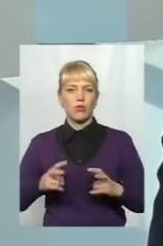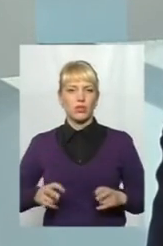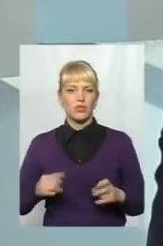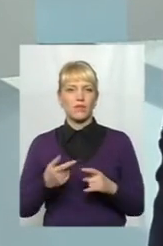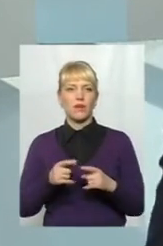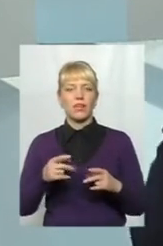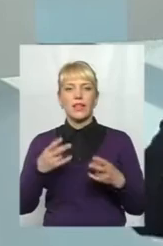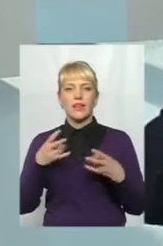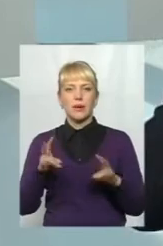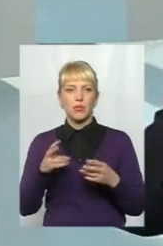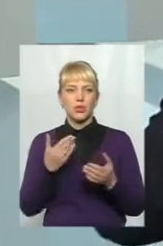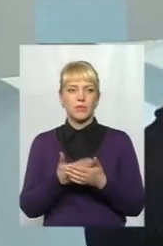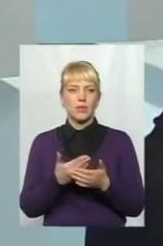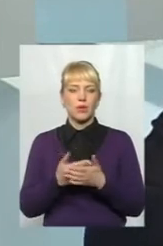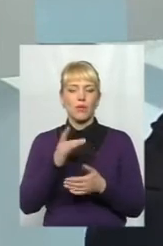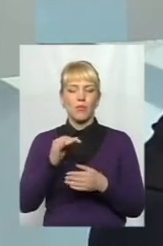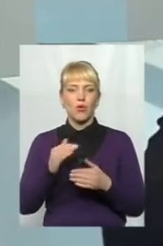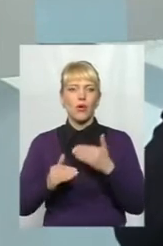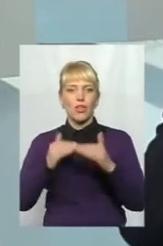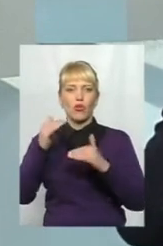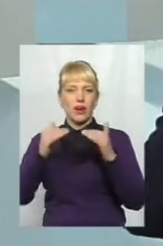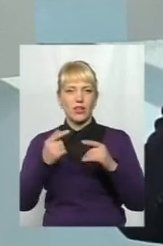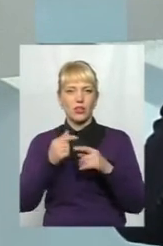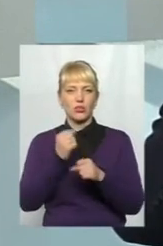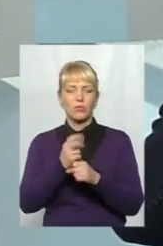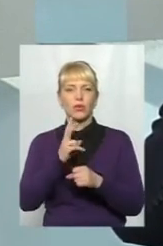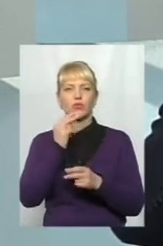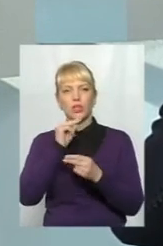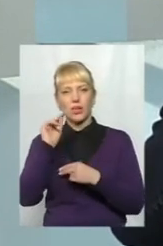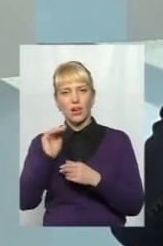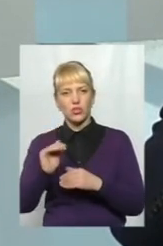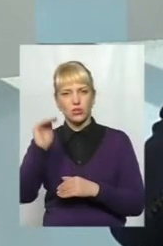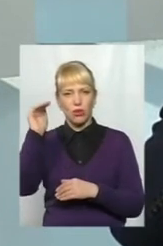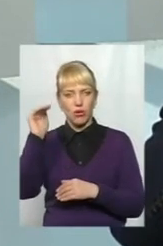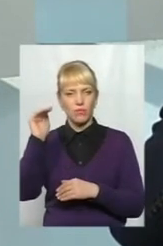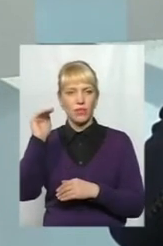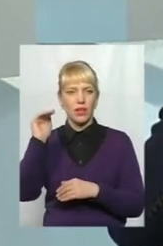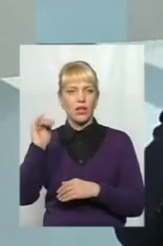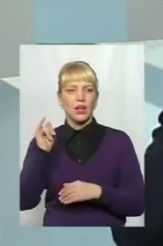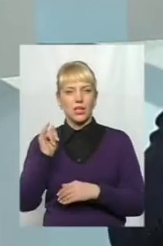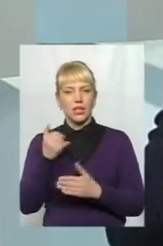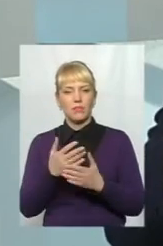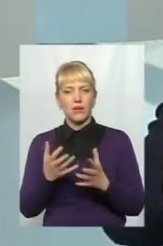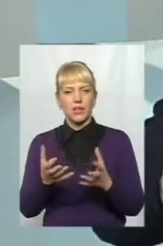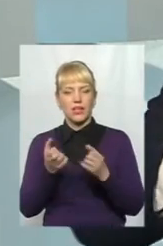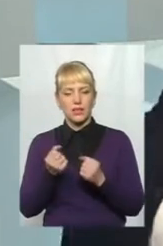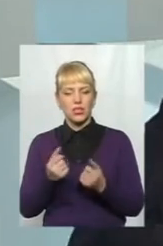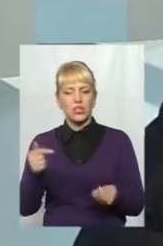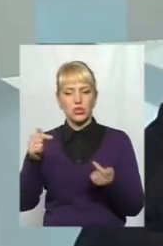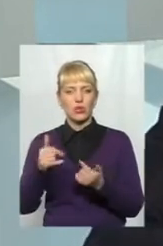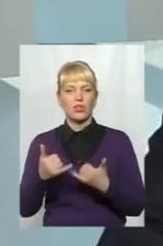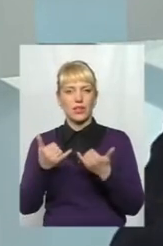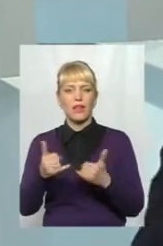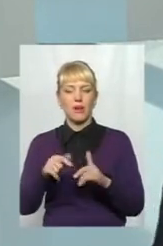не потрібне, наприклад, про ієрархію так само зробили, від найбільш кращого і прийнятнішого для міста до